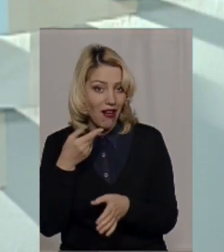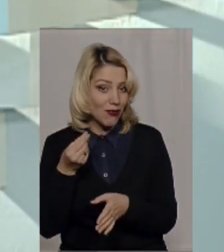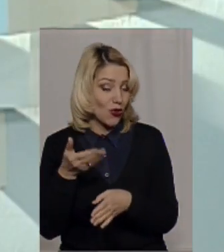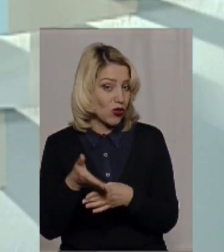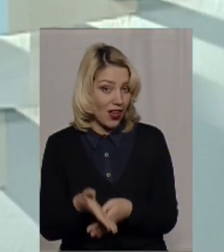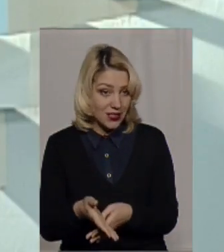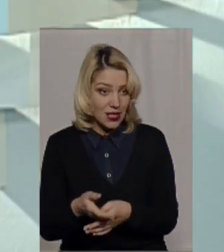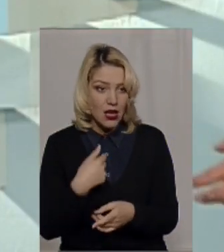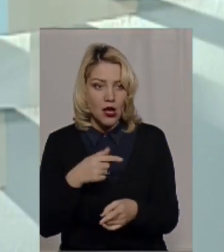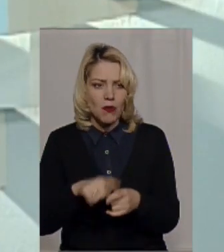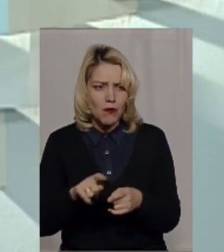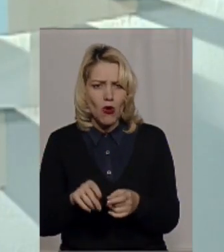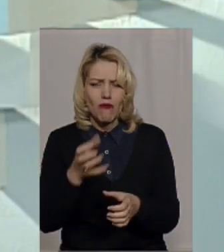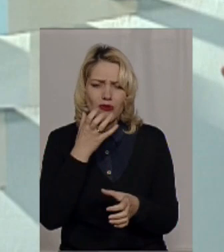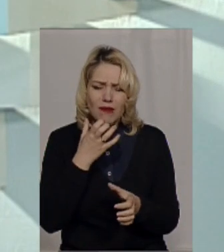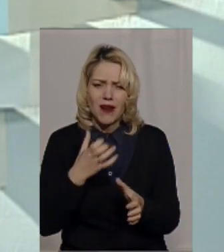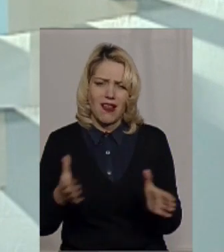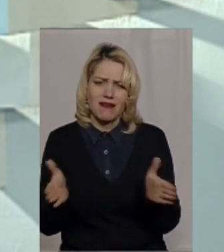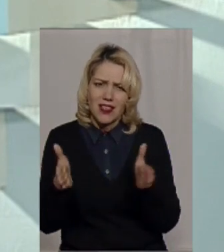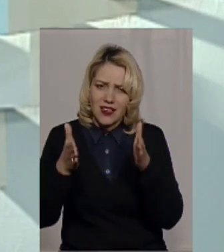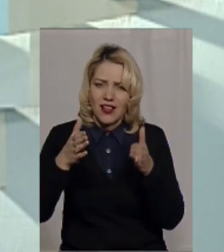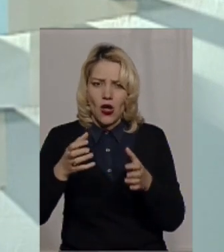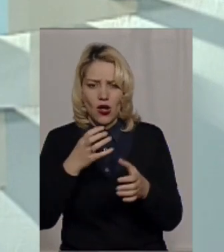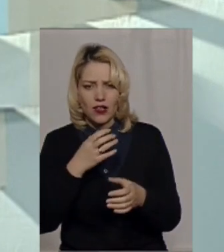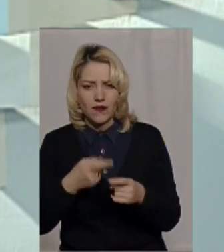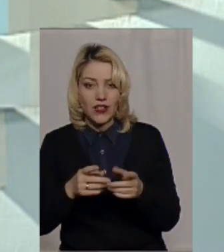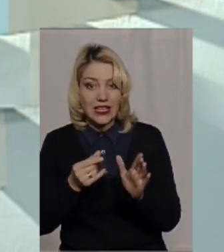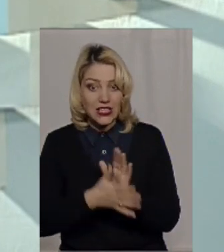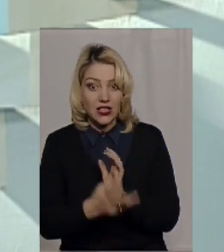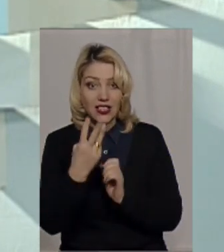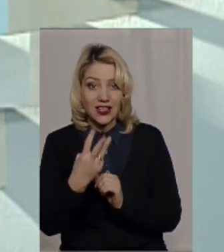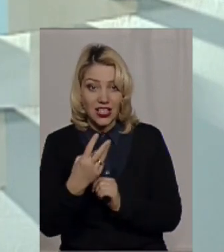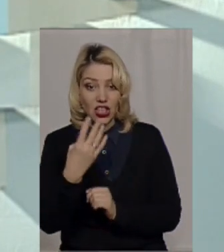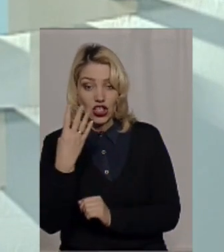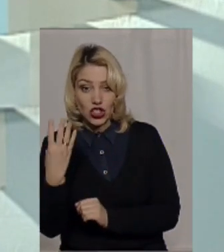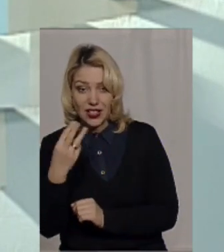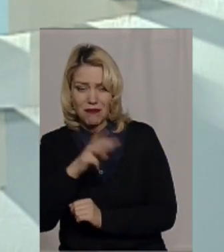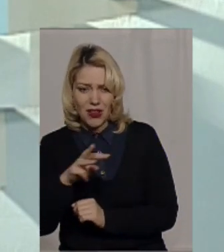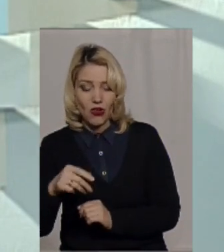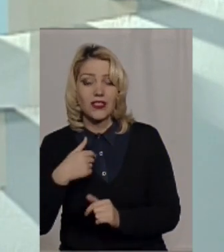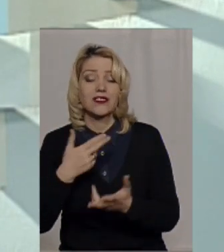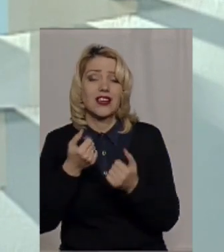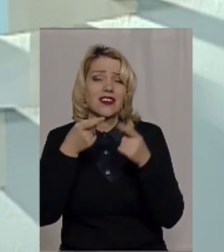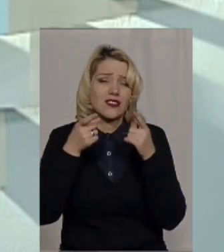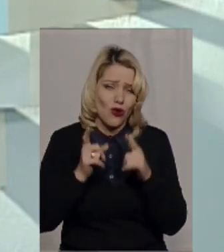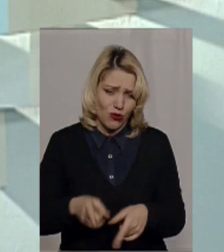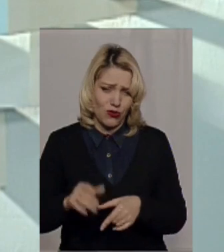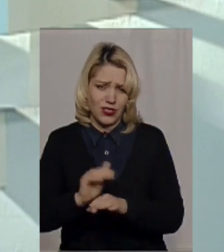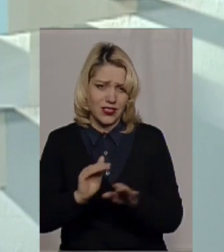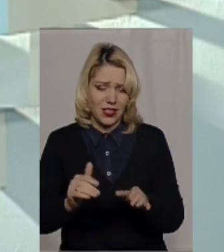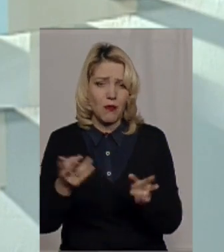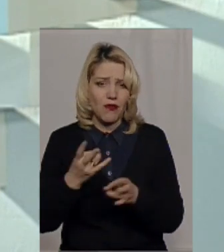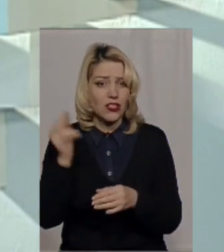бігом починаємо укріпляти, утіпляти і витрачати там 3-4 мільйона на цю школу, і я згоден, діти повинні вчитись в